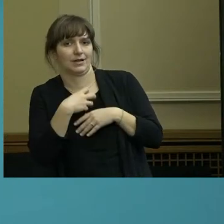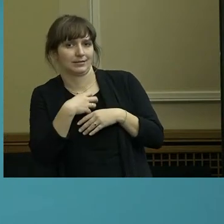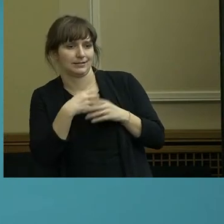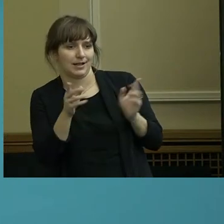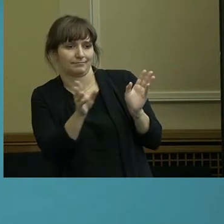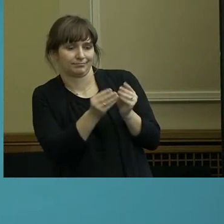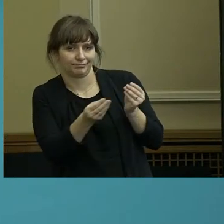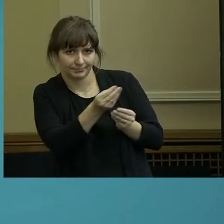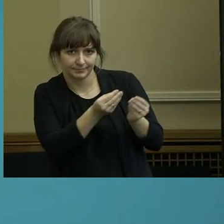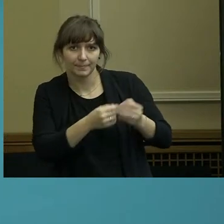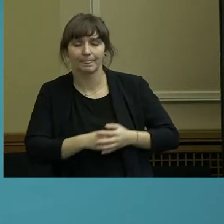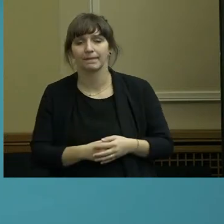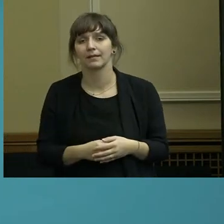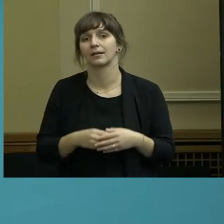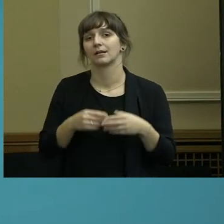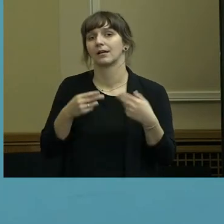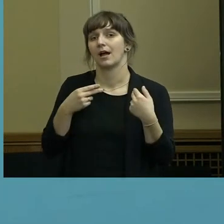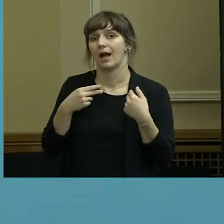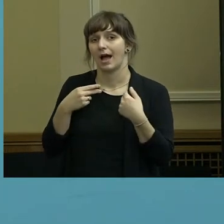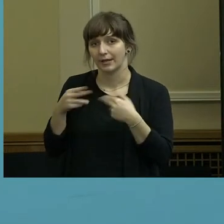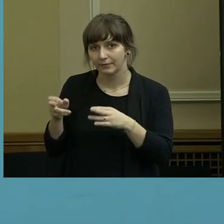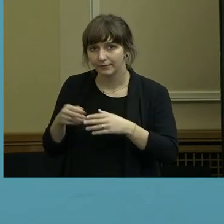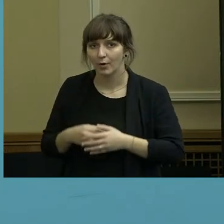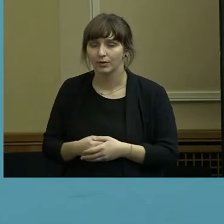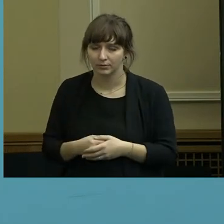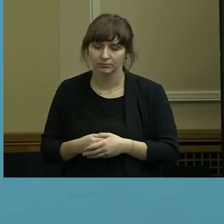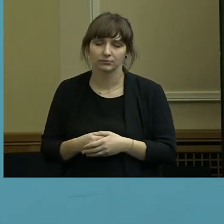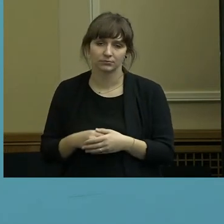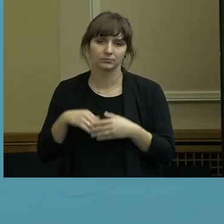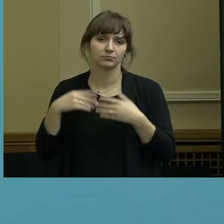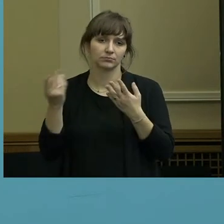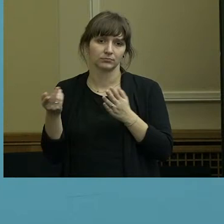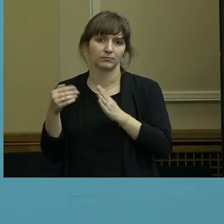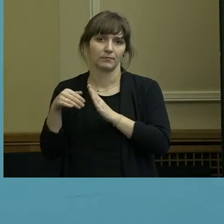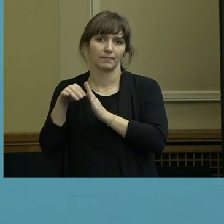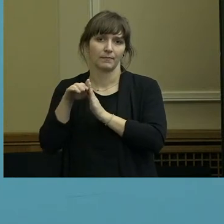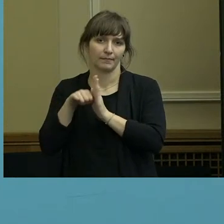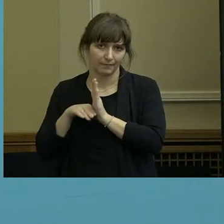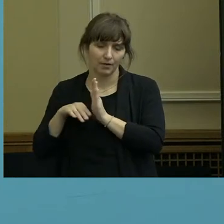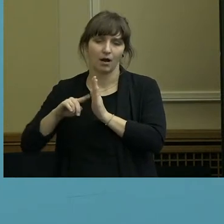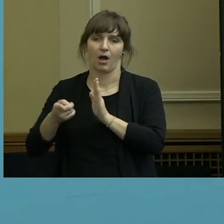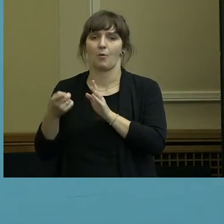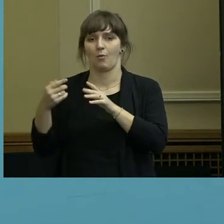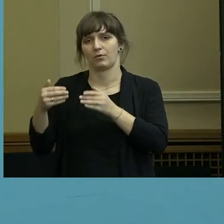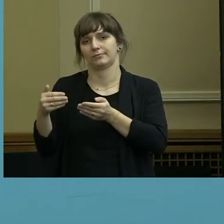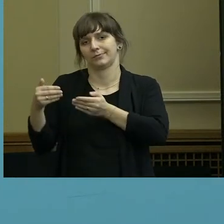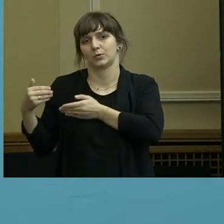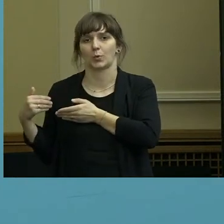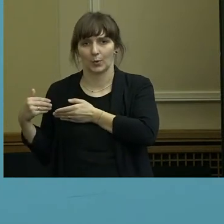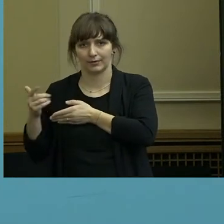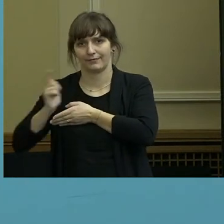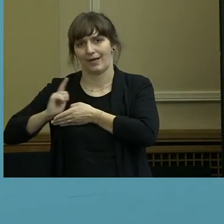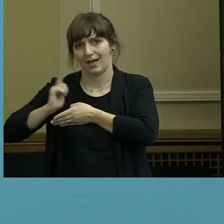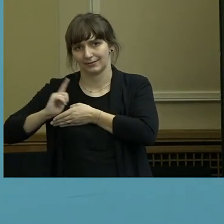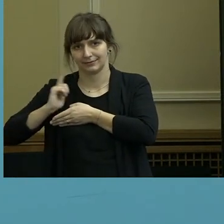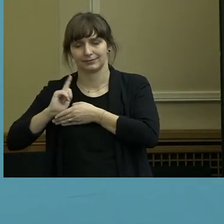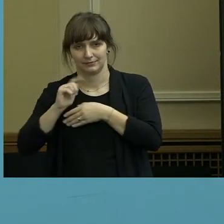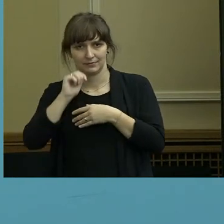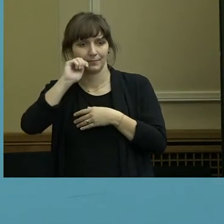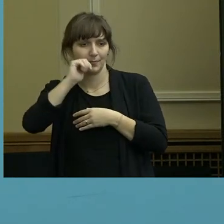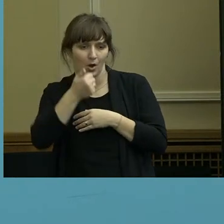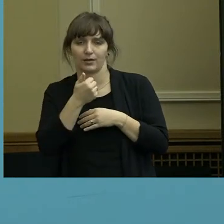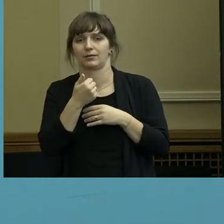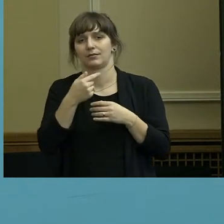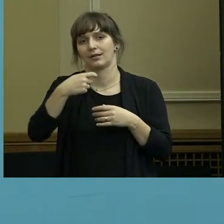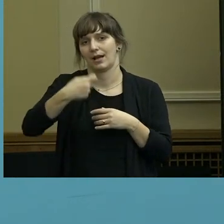Also die ist auch zunächst noch zurückgestellt worden und das heißt aber nicht, dass